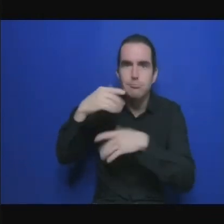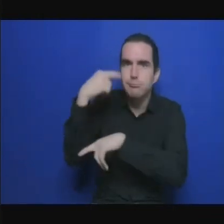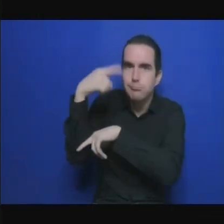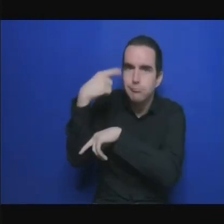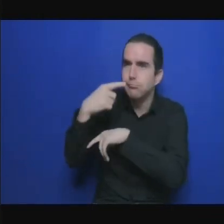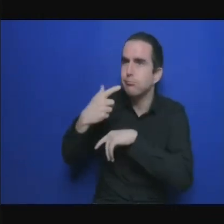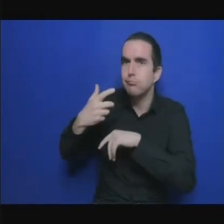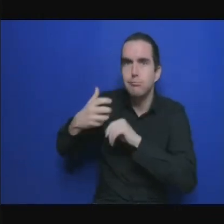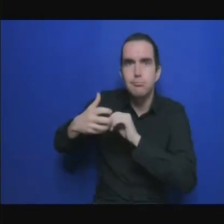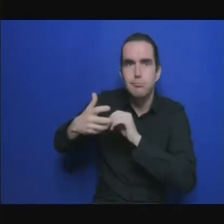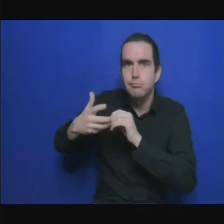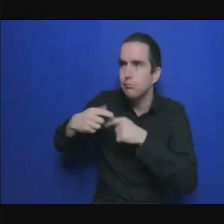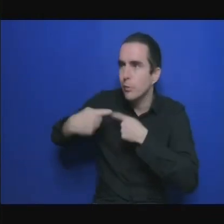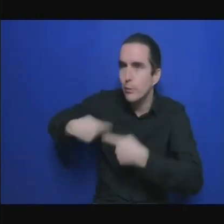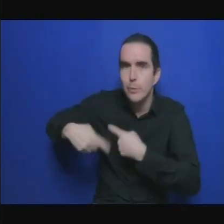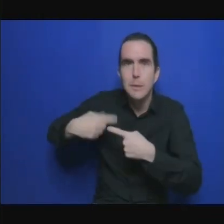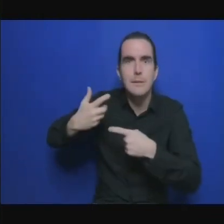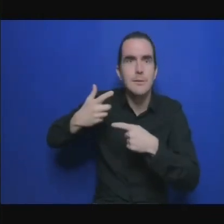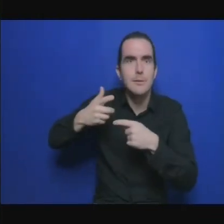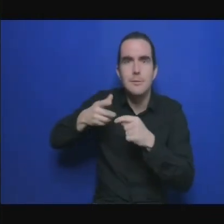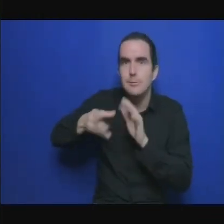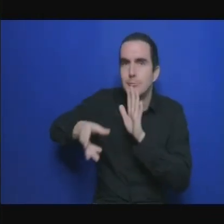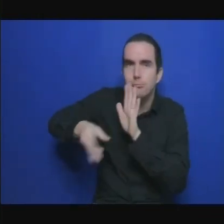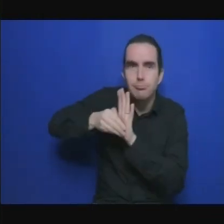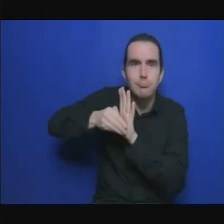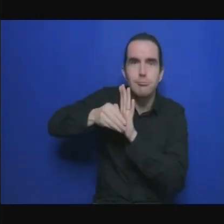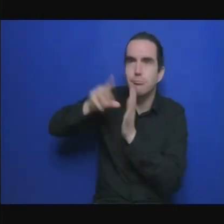inhérents à cela donc voilà merci